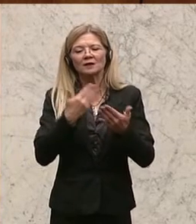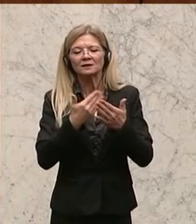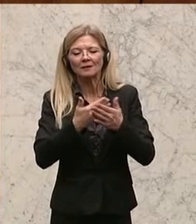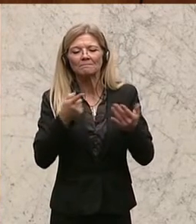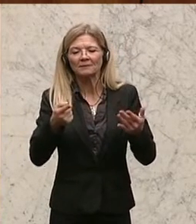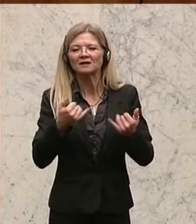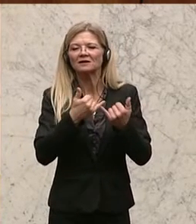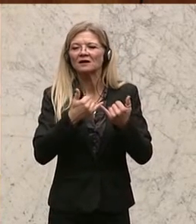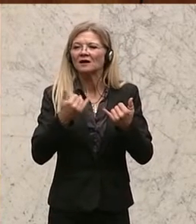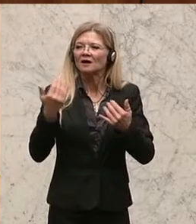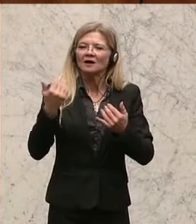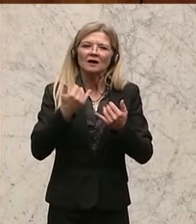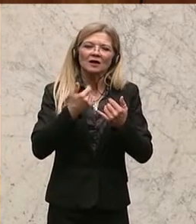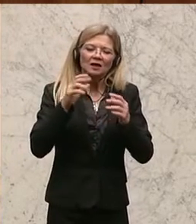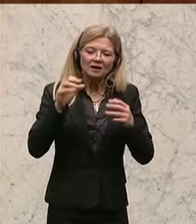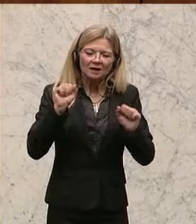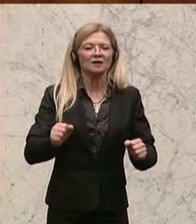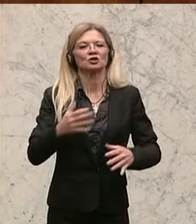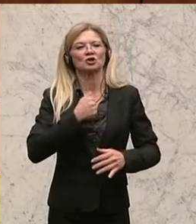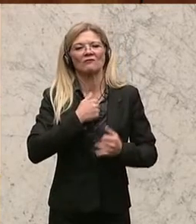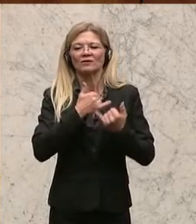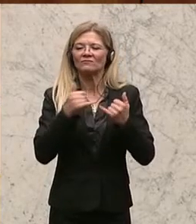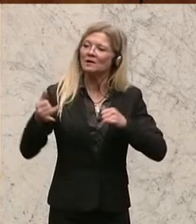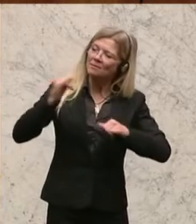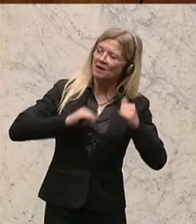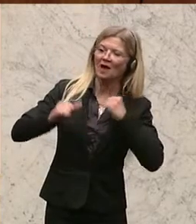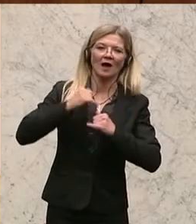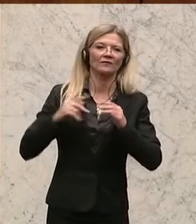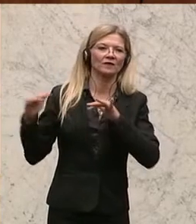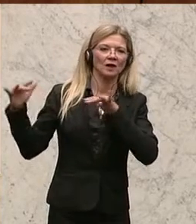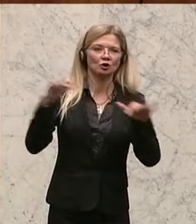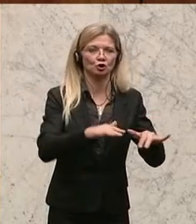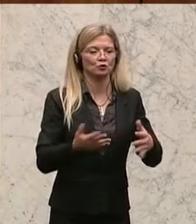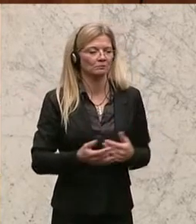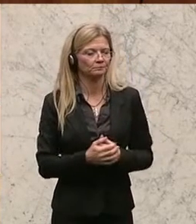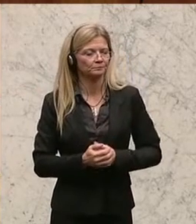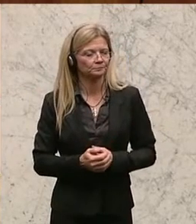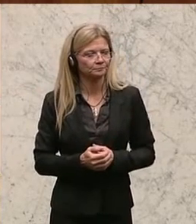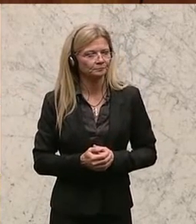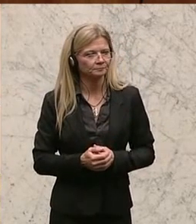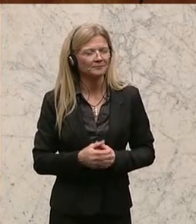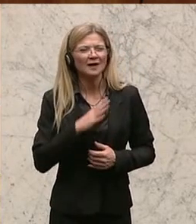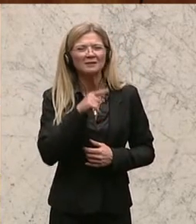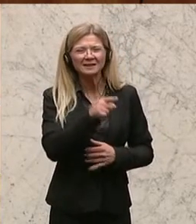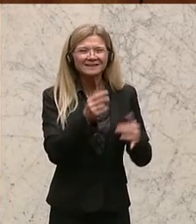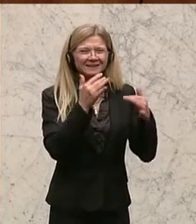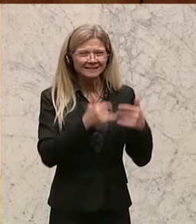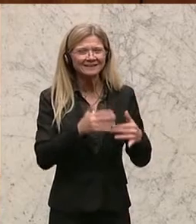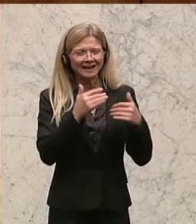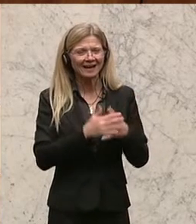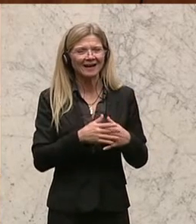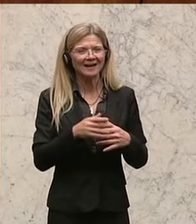Migrantenansturms. Was diese Zahlen allerdings verschweigen, ist das abermalige Scheitern eines